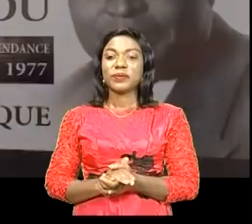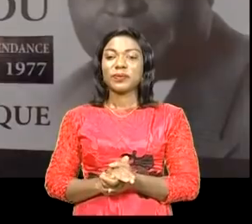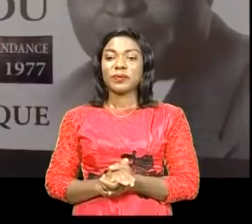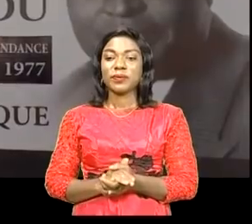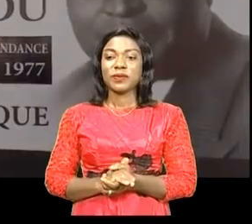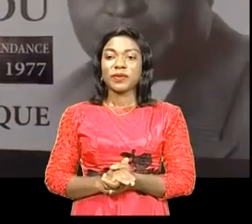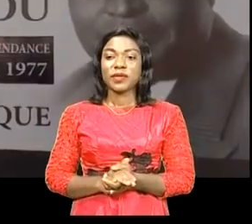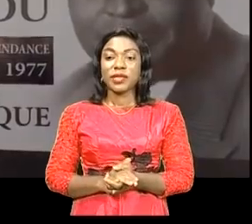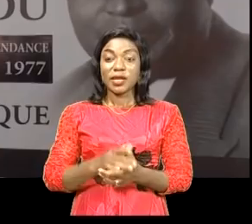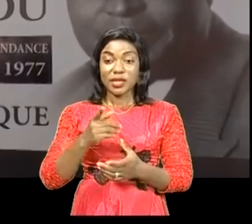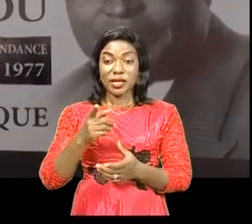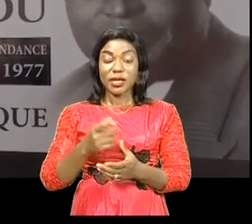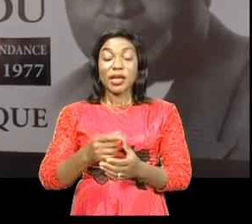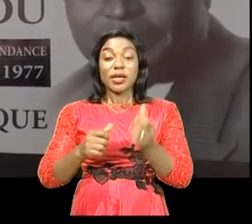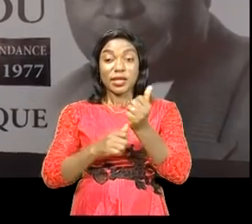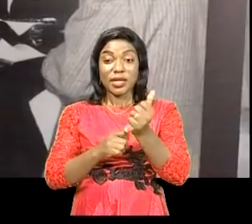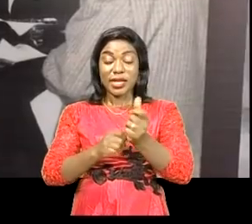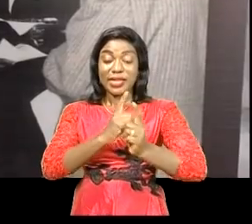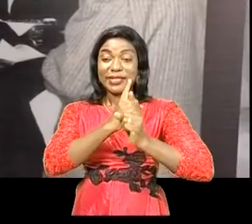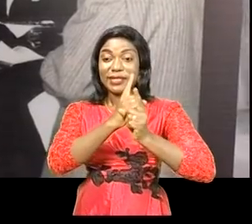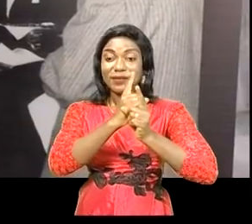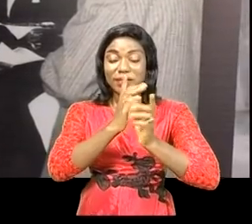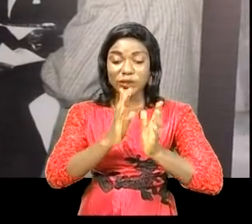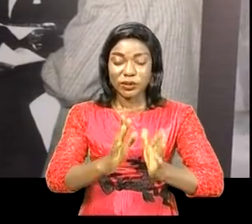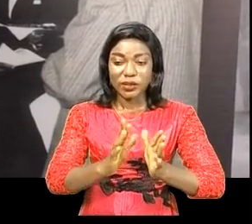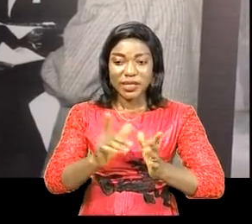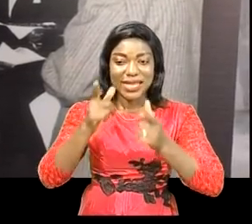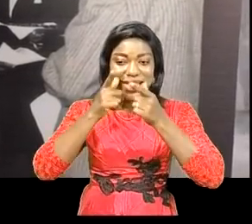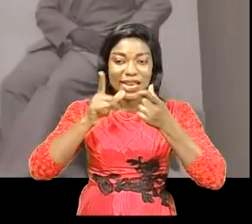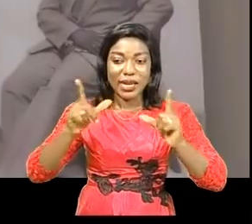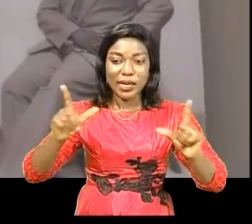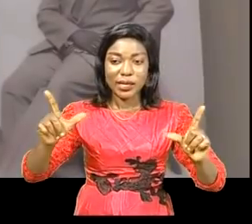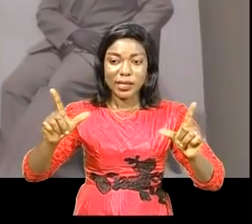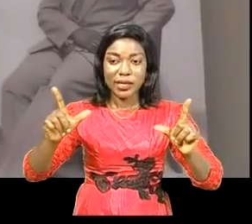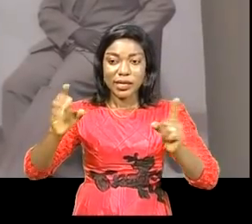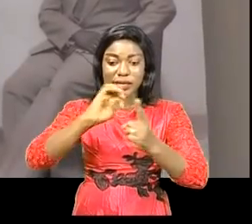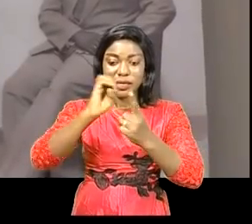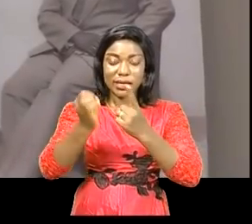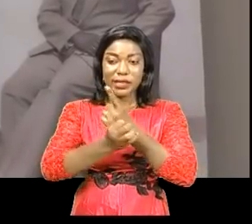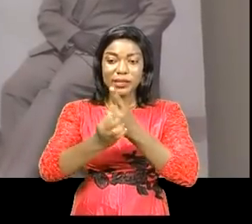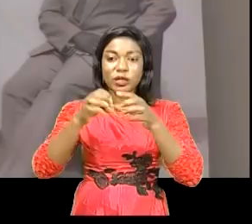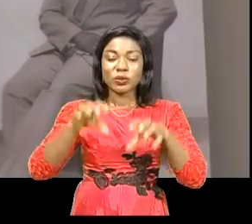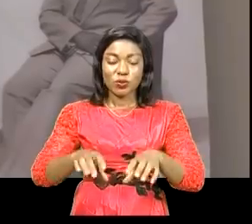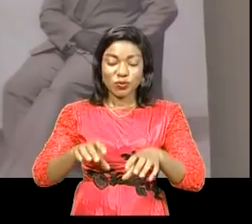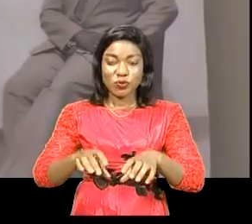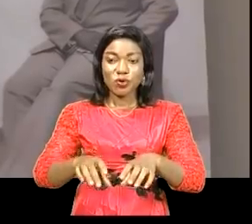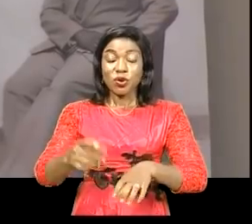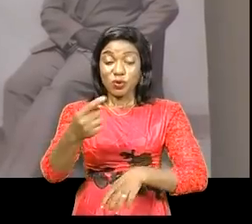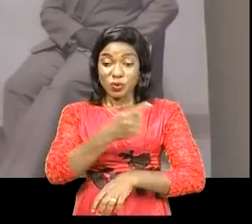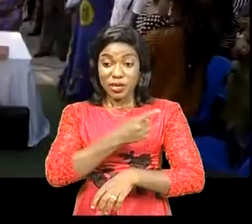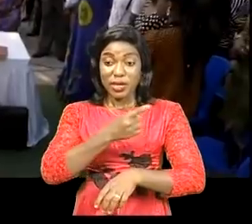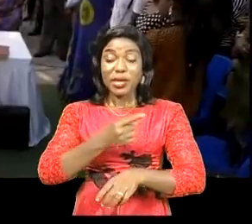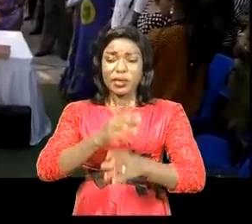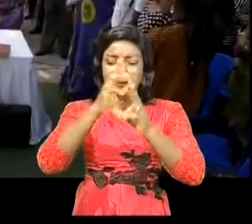leader politique et défenseur de la langue et de la culture Congo Edmond Zainzalandou mérite véritablement cette qualité